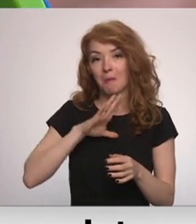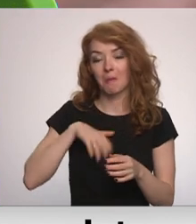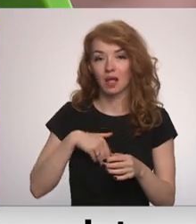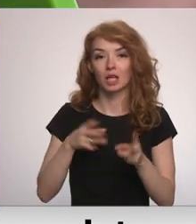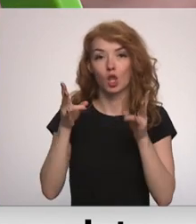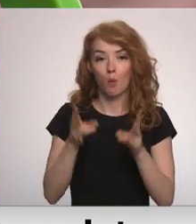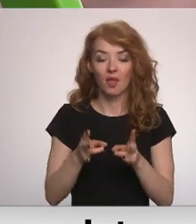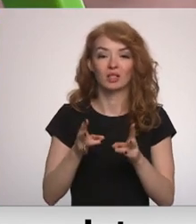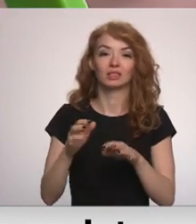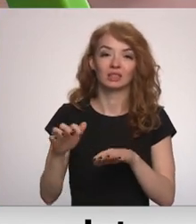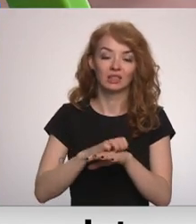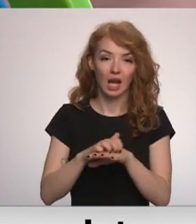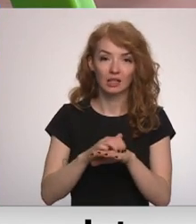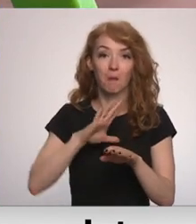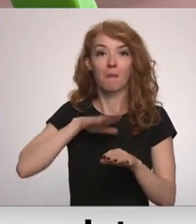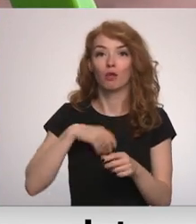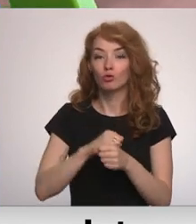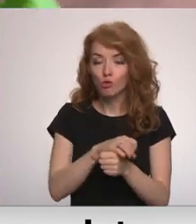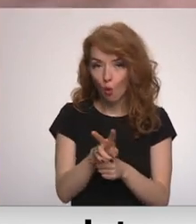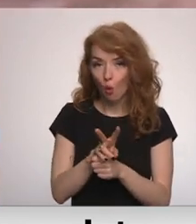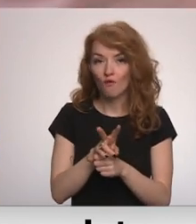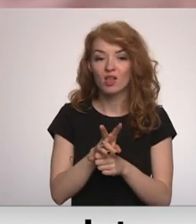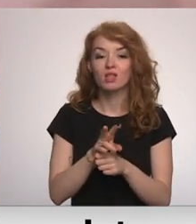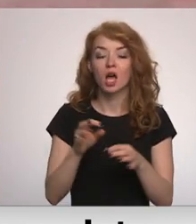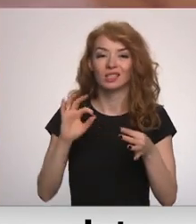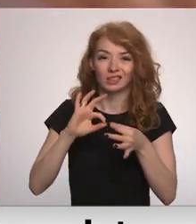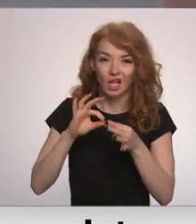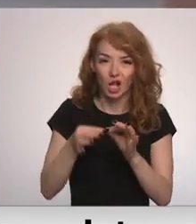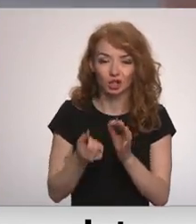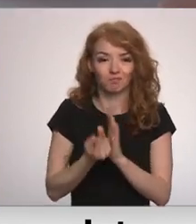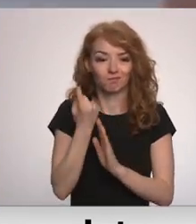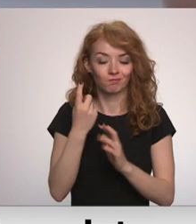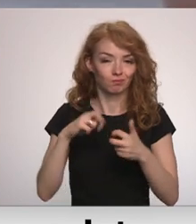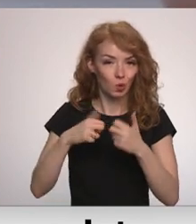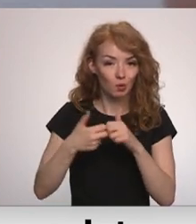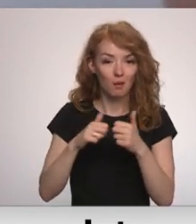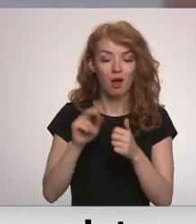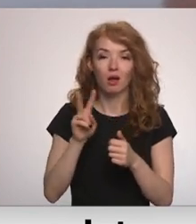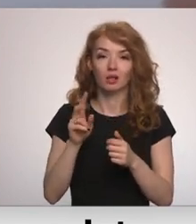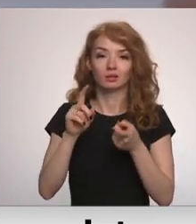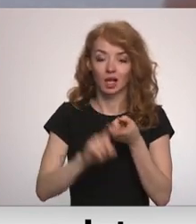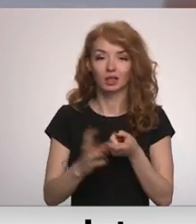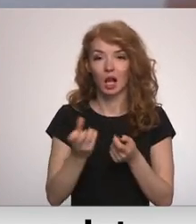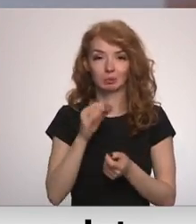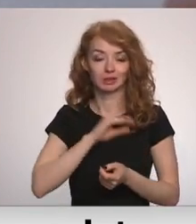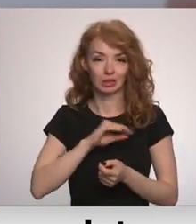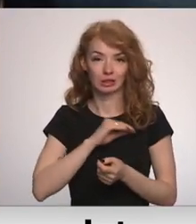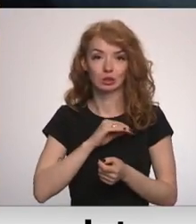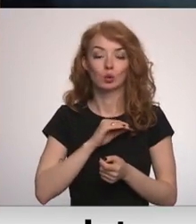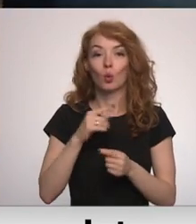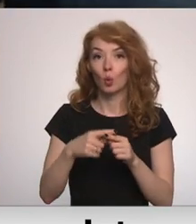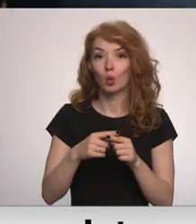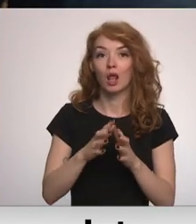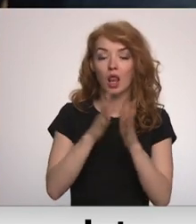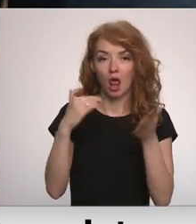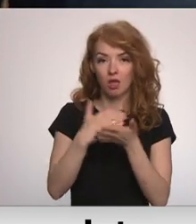stresa sindromiem, pēc kovida sarežģījumiem kādiem, kas skarb psihisko sfēru. Lielas uzsvars tiek